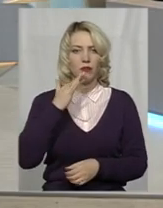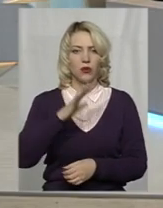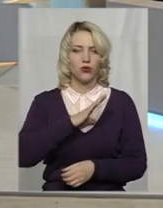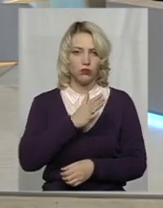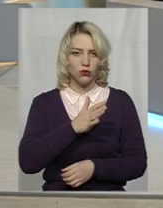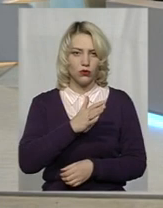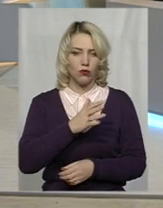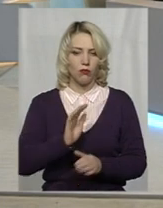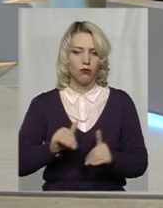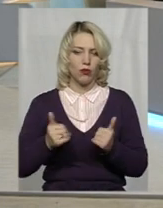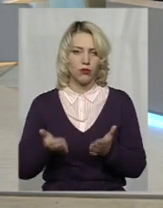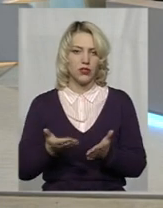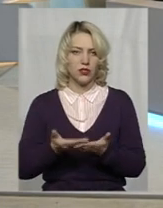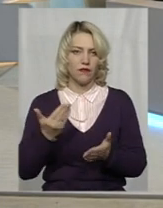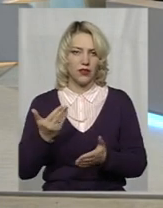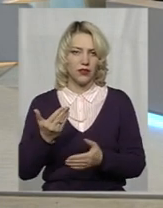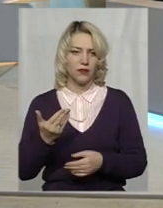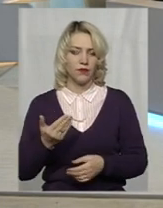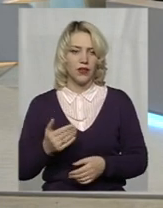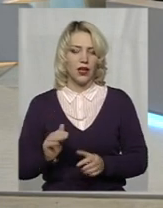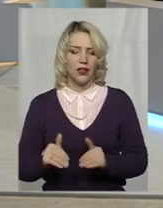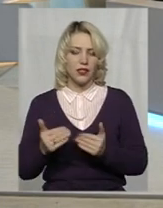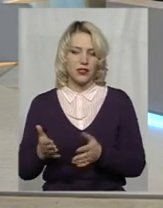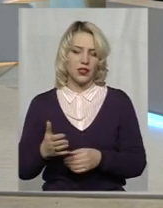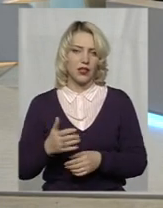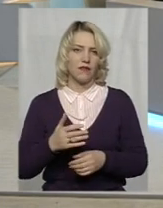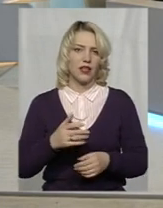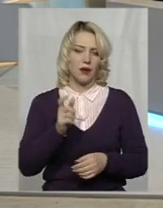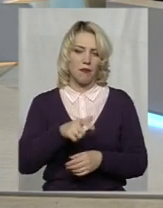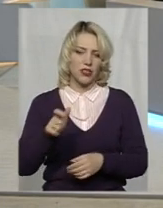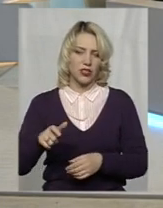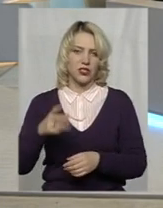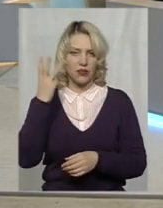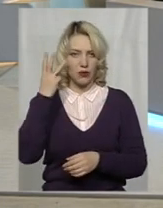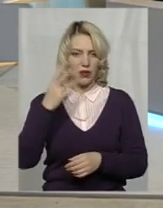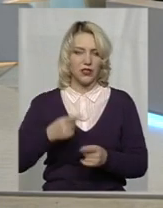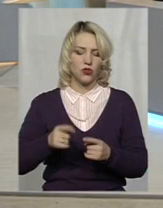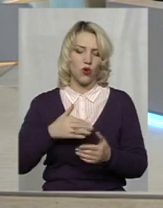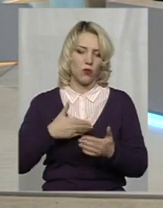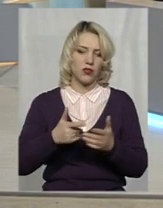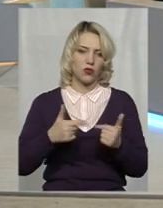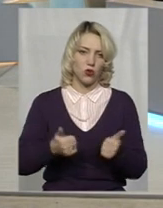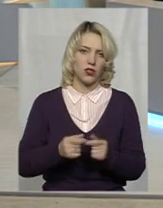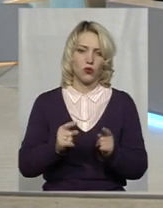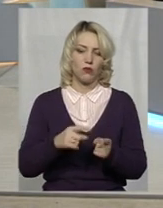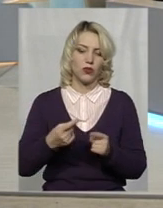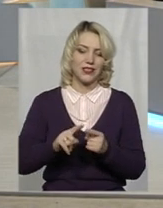пропозицій від ініціативних мешканців міста Хмельницького, громадських організацій. Тому це все